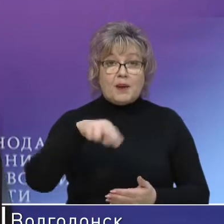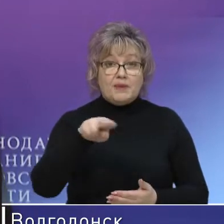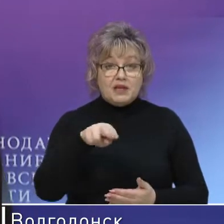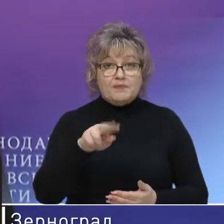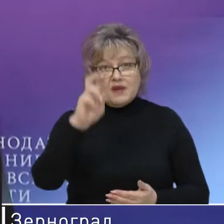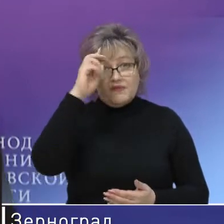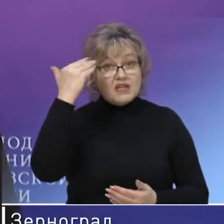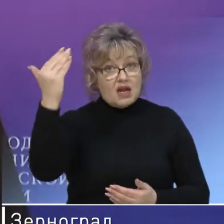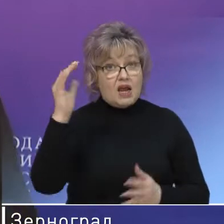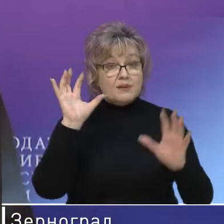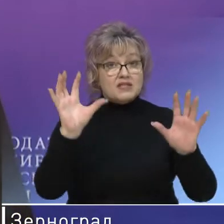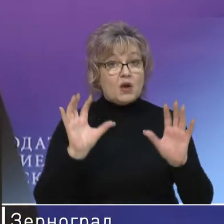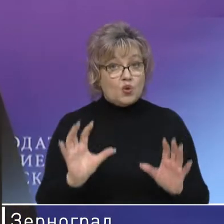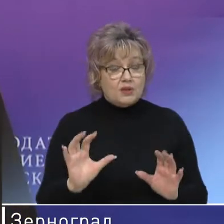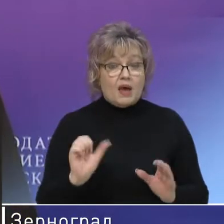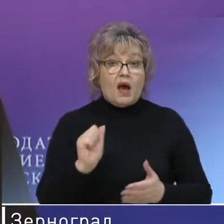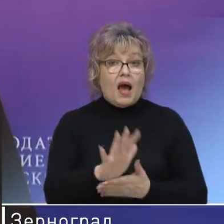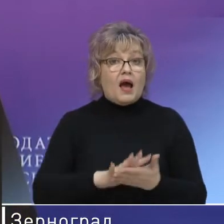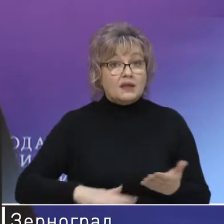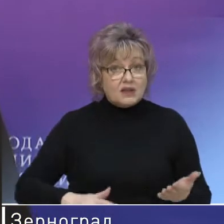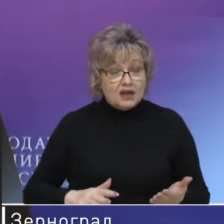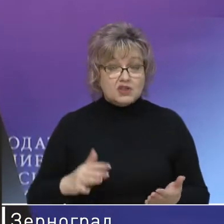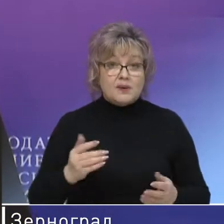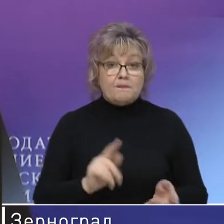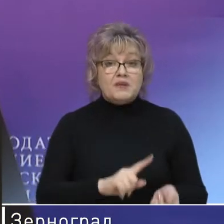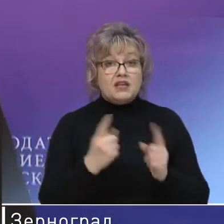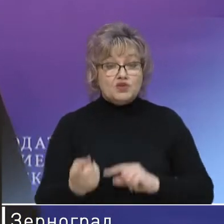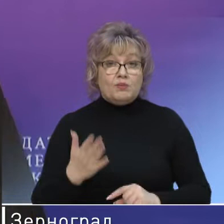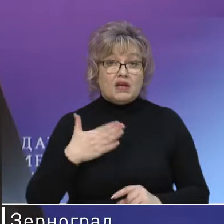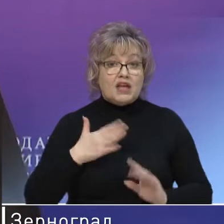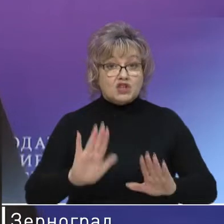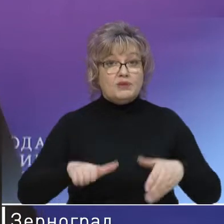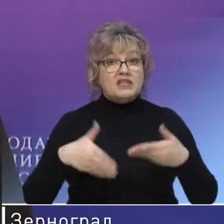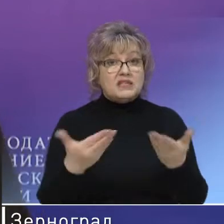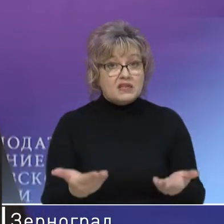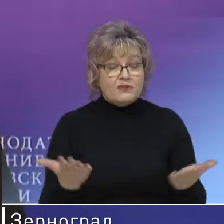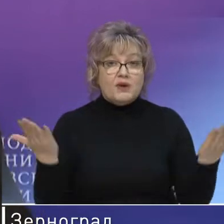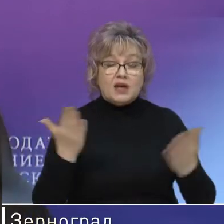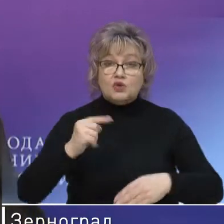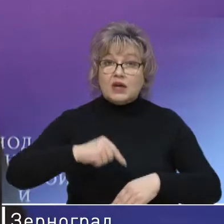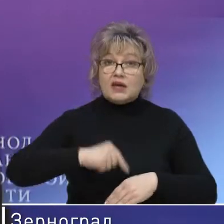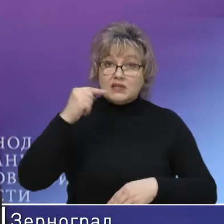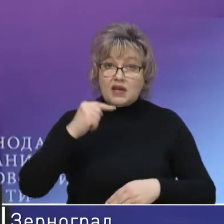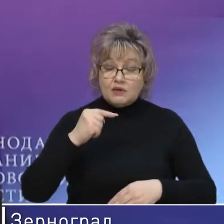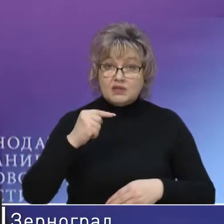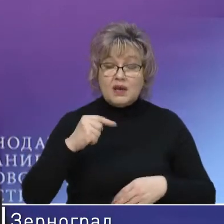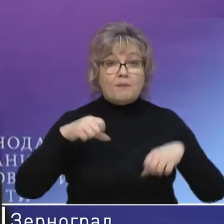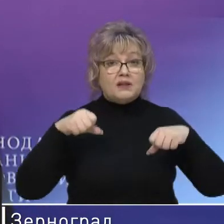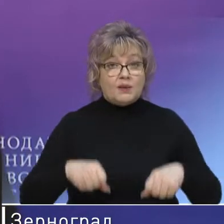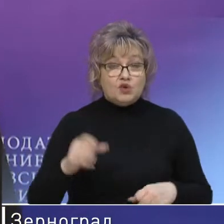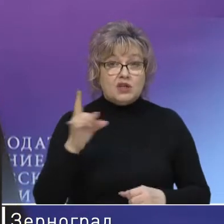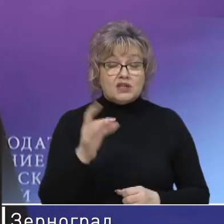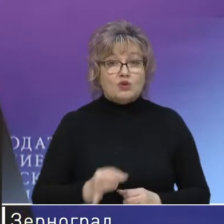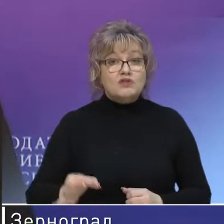федеральными законами, а дальше перейдем уже к нашим инициативам, которые касаются собственно полномочий